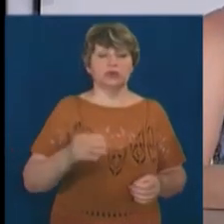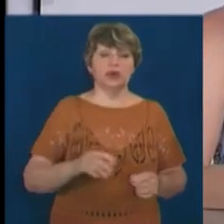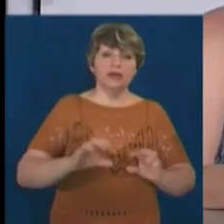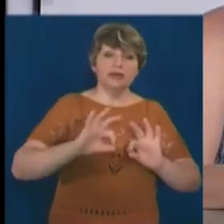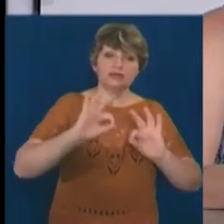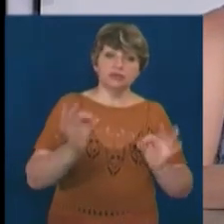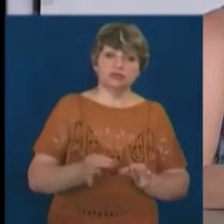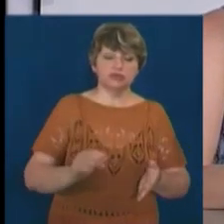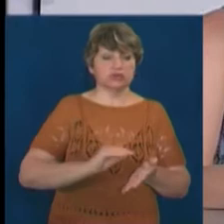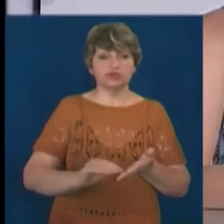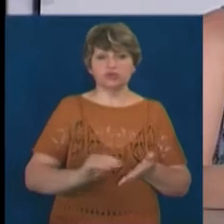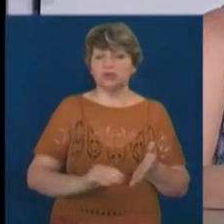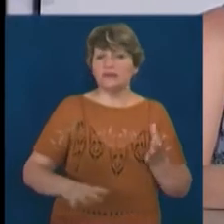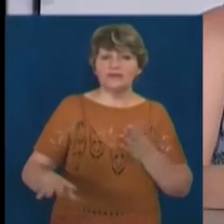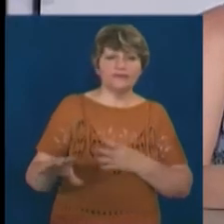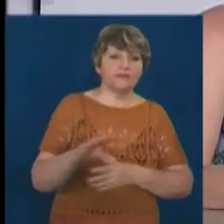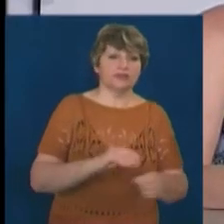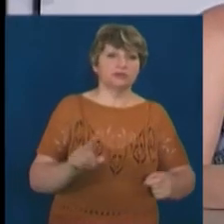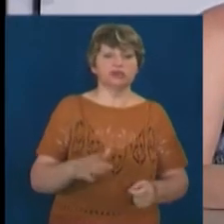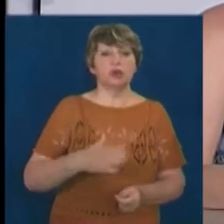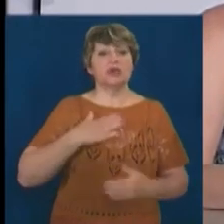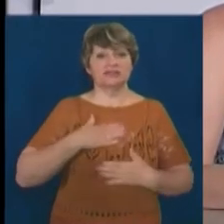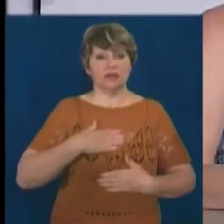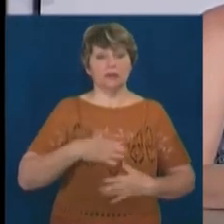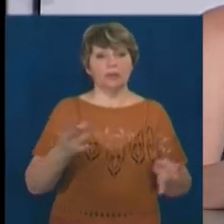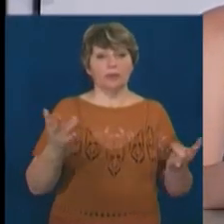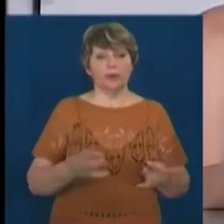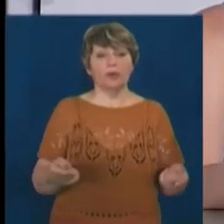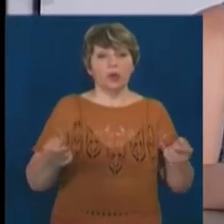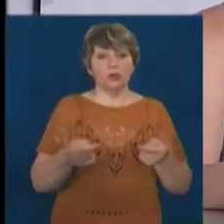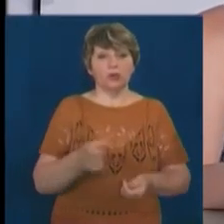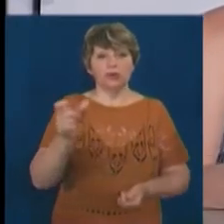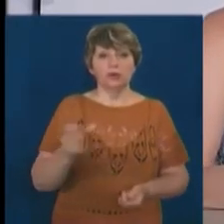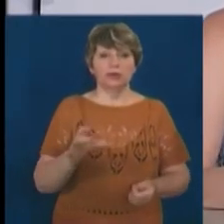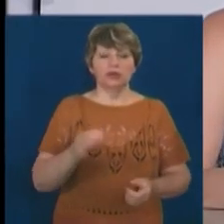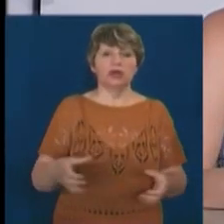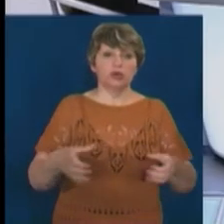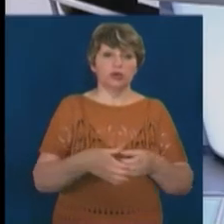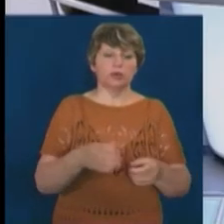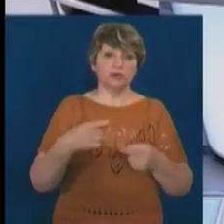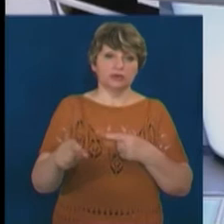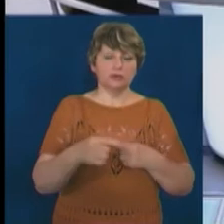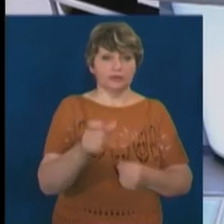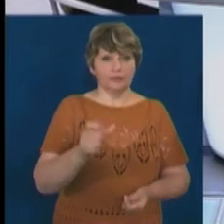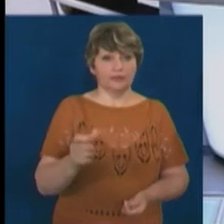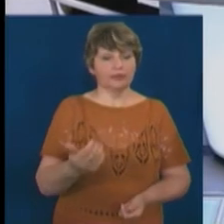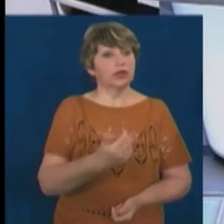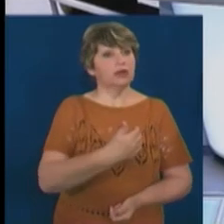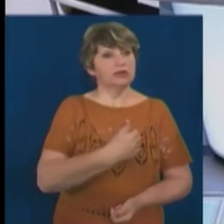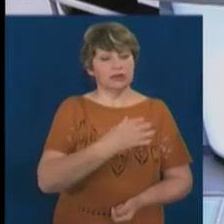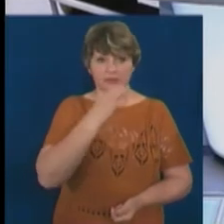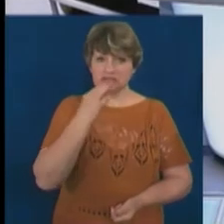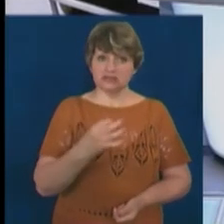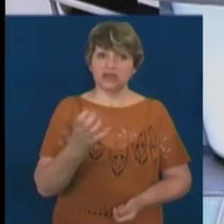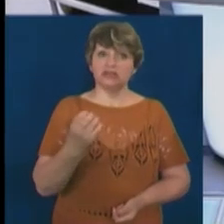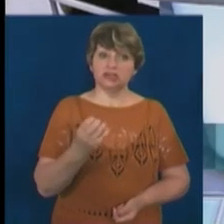Тобто, все-все-все-все-все, що задовольняє потребу конкретної людини і групи інших містян. Я б хотіла ще раз